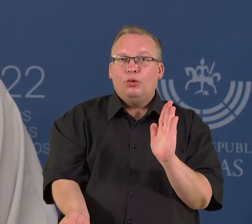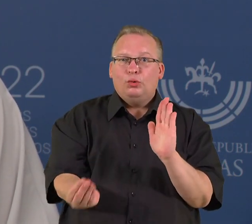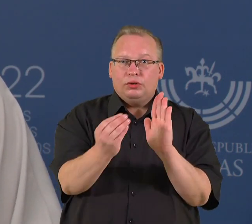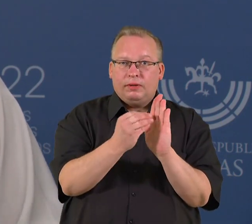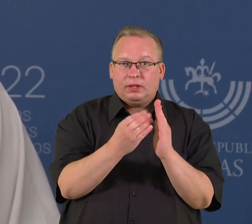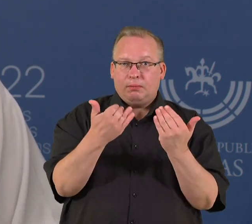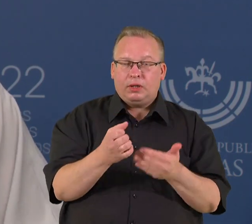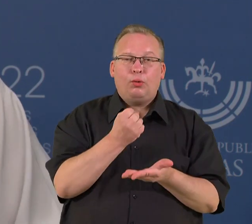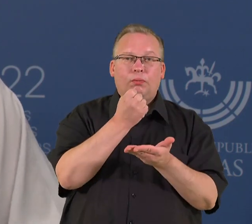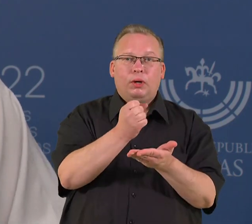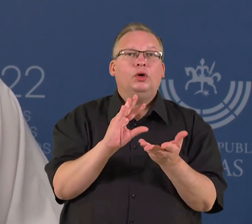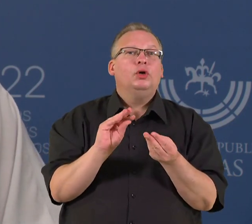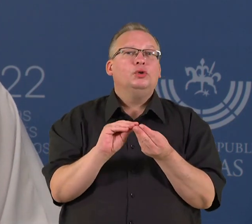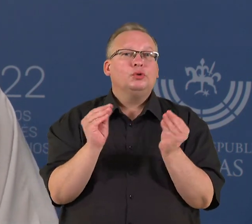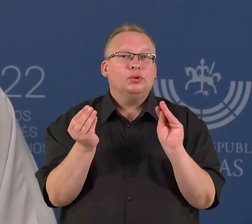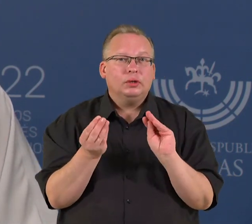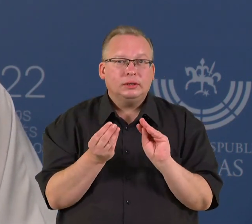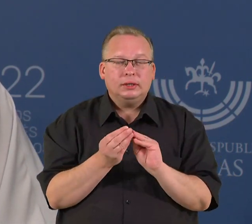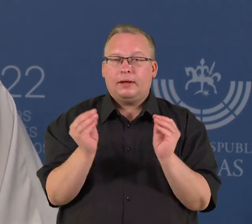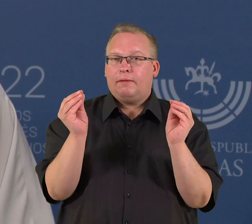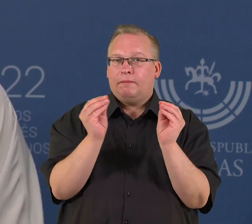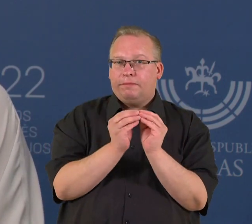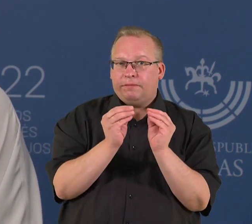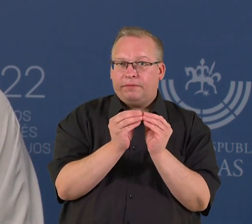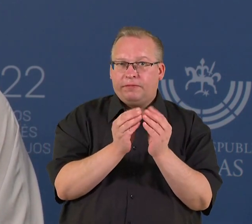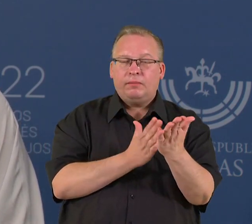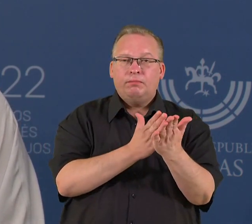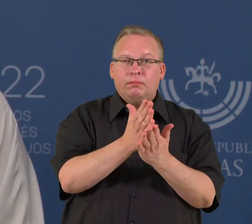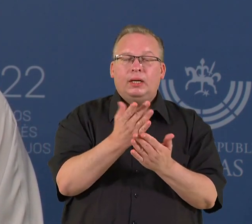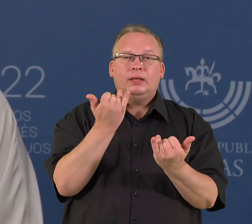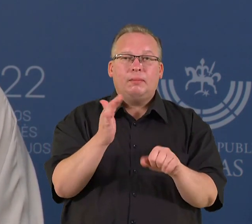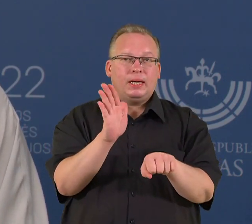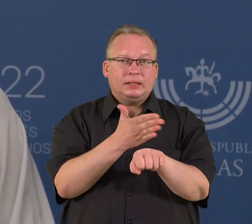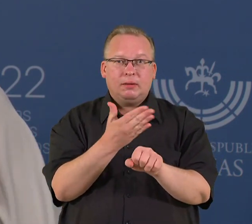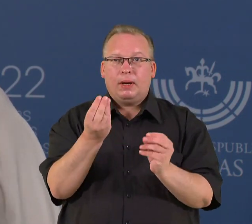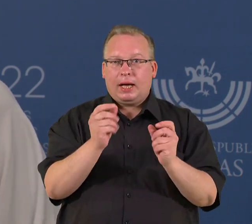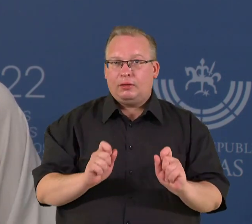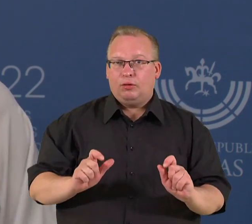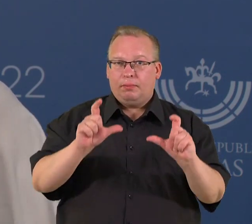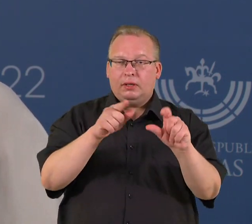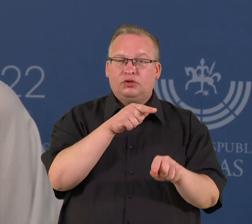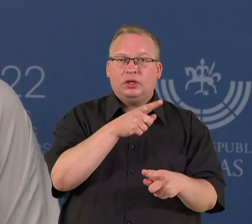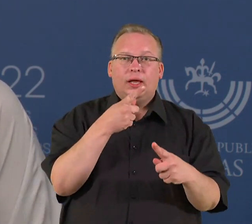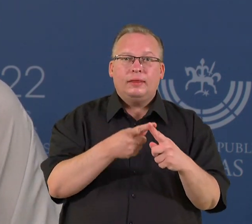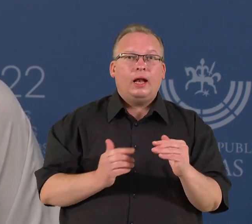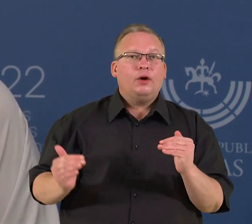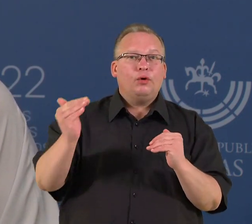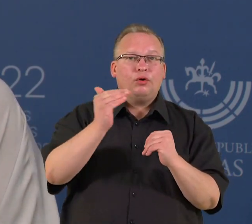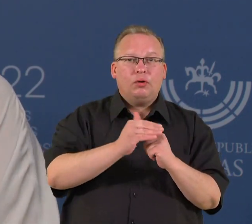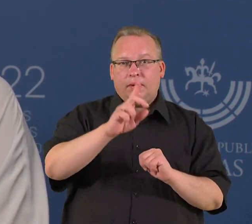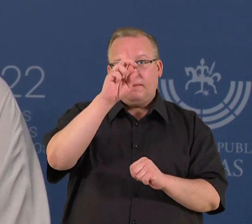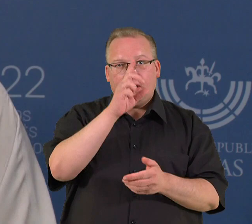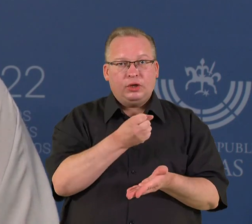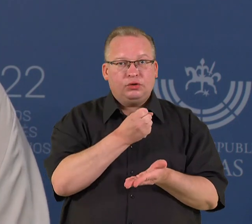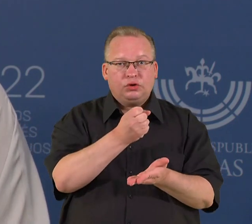biudžete, susitarėm, kad tuo keliu einame, reiškia šitaip išdėliojame kainų augimą, šitą dalį kompensuoja valstybės